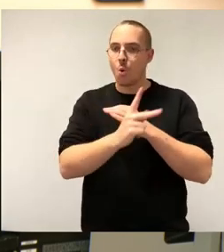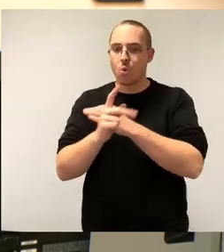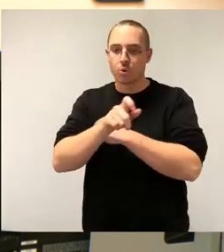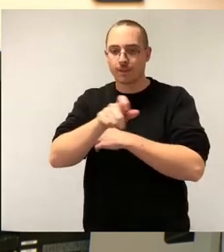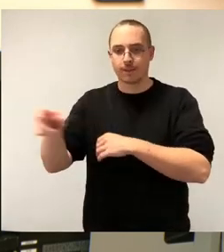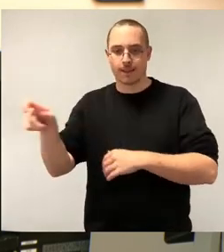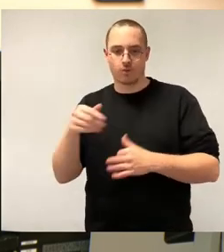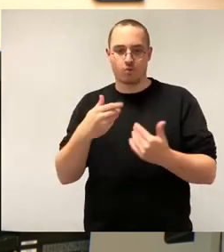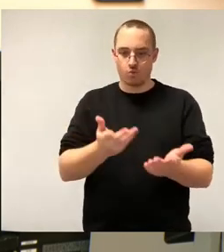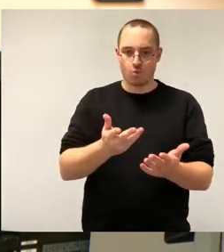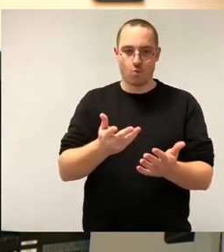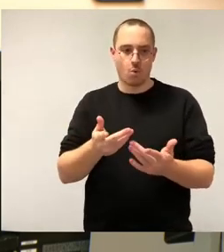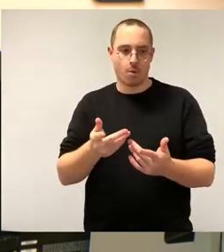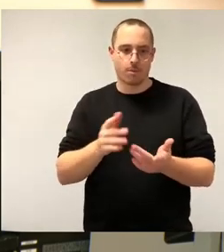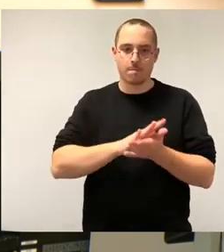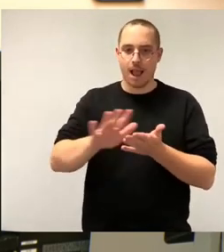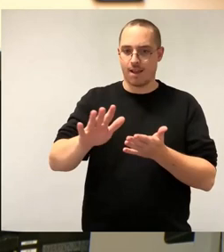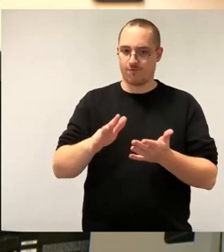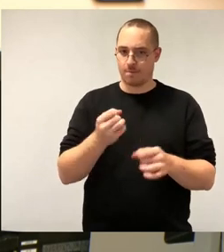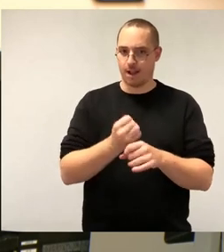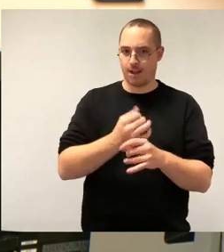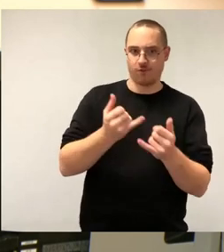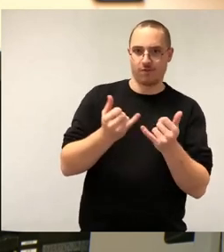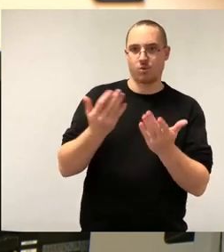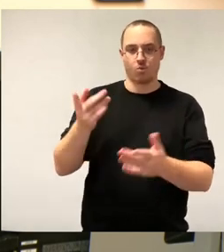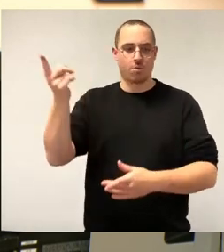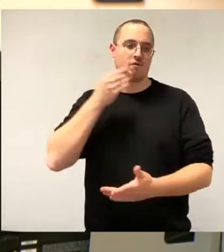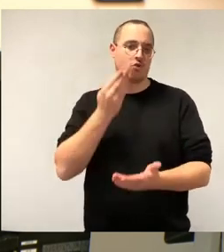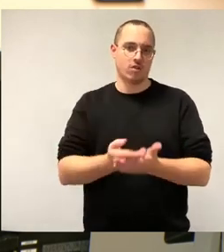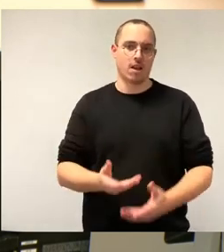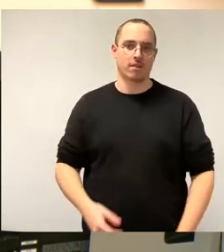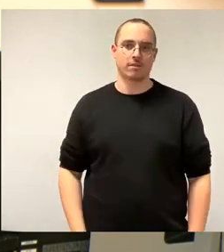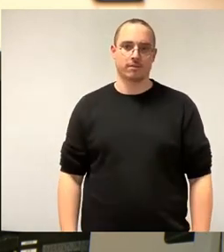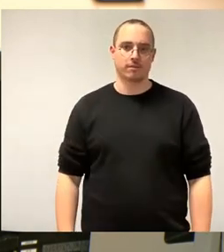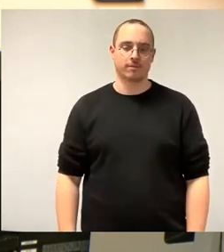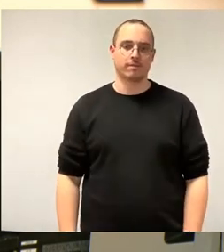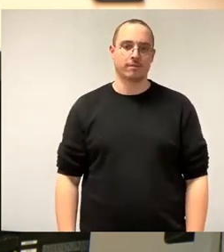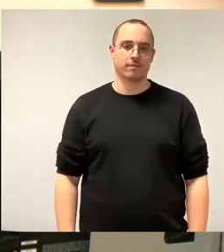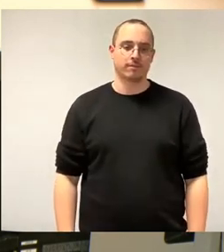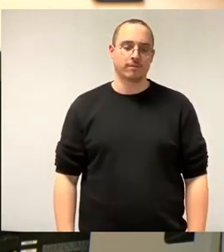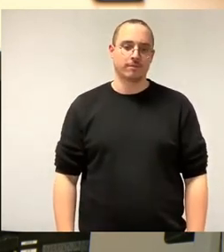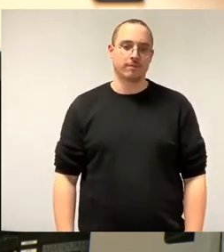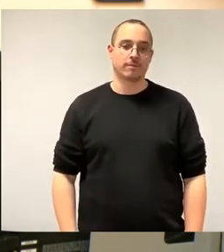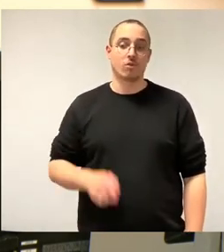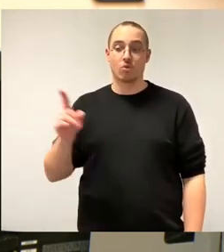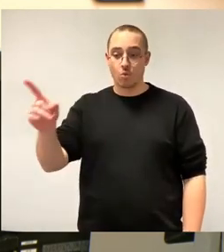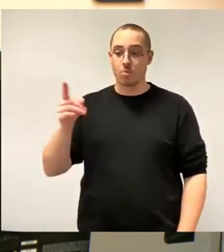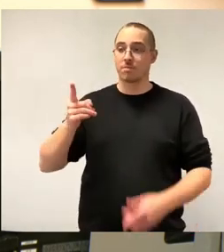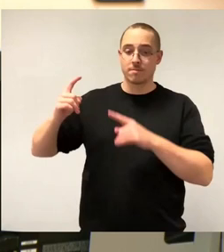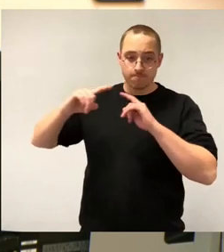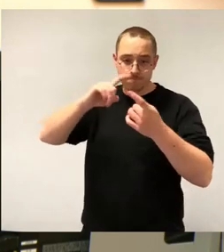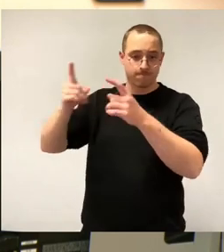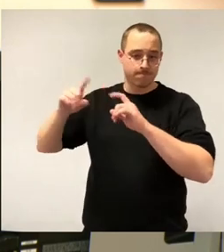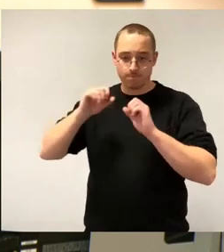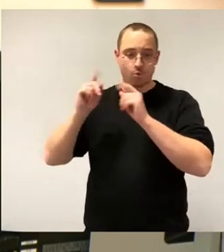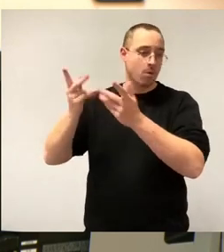Nutzen steht. Erst wenn dort eine saubere Debatte darüber geführt wurde und auch die klare Konzentration der DVB auf ihr Hauptgeschäft, Straßenbahnen und Busse